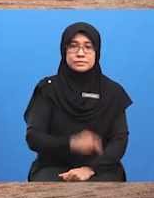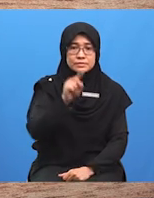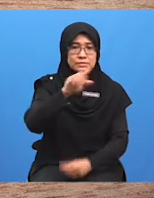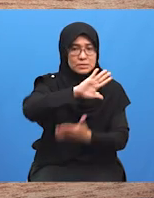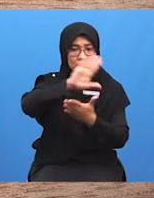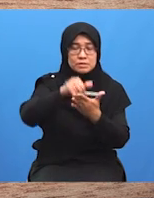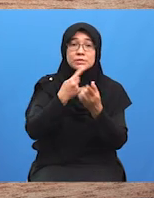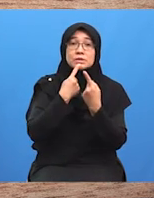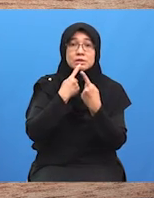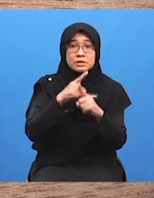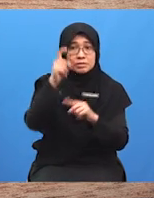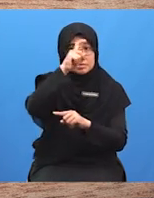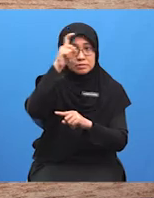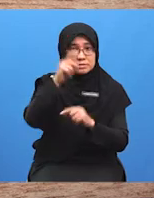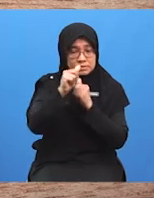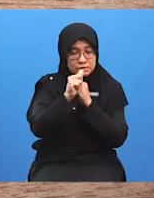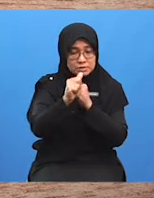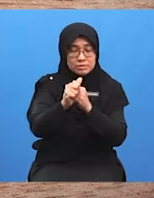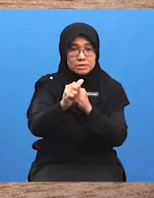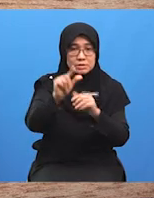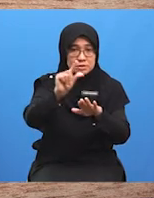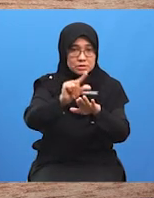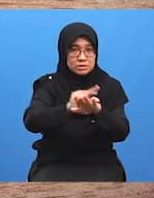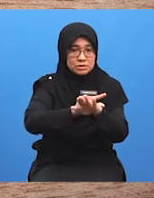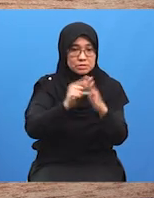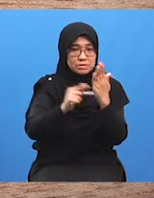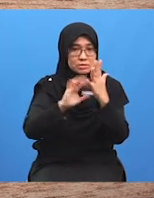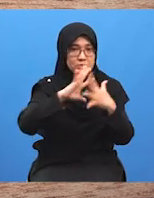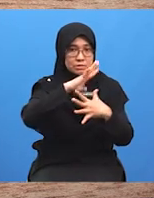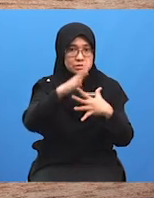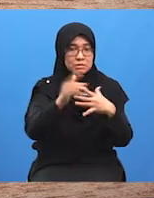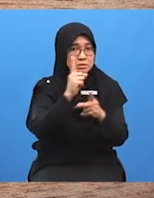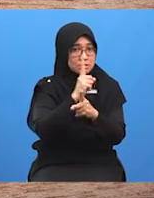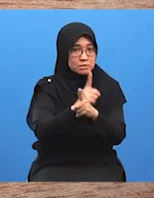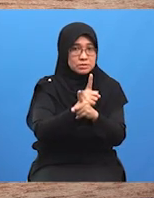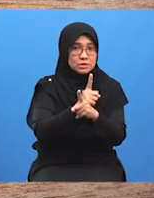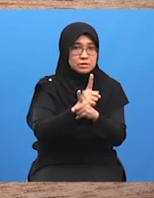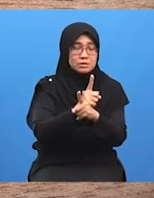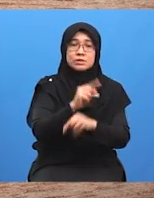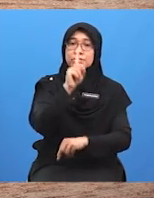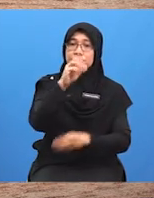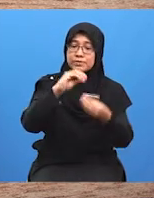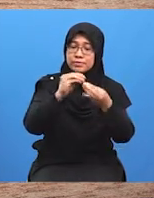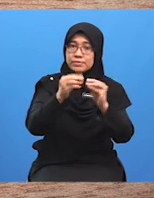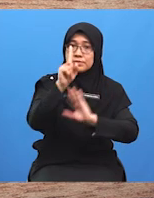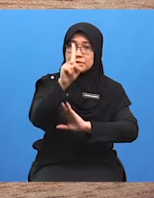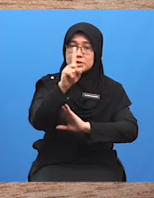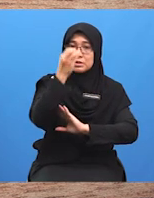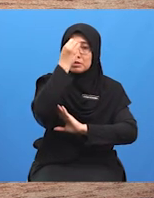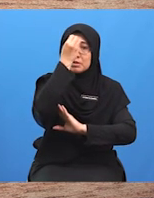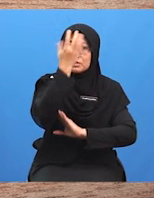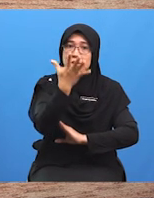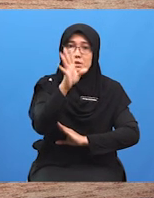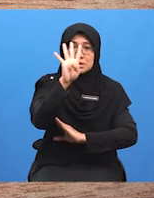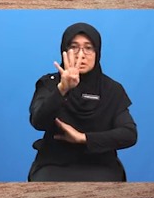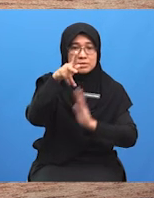kamu semua menjawab Soalan berikut menggunakan teknik yang betul Soalan pertama Nyatakan